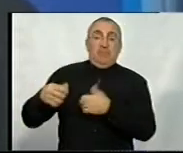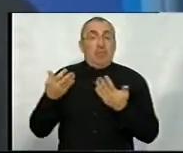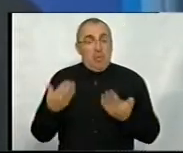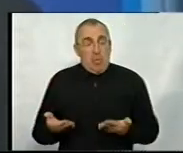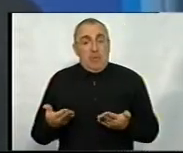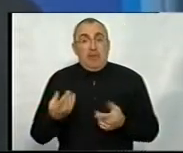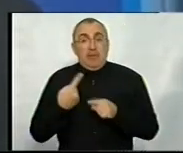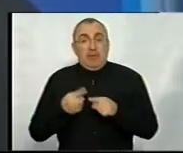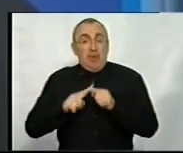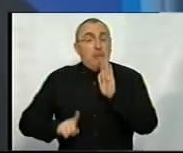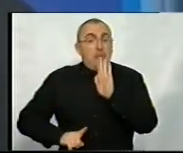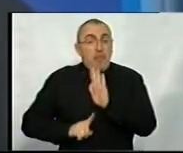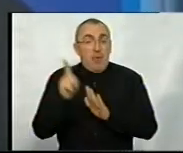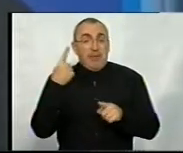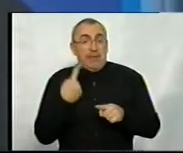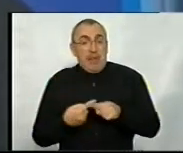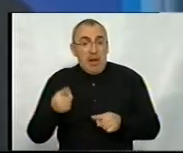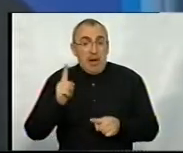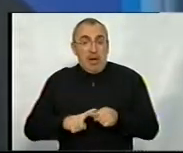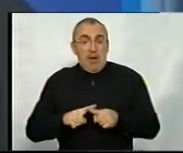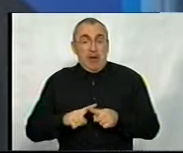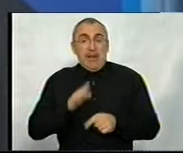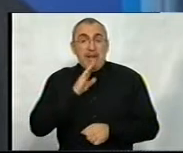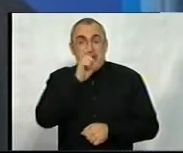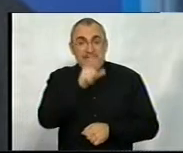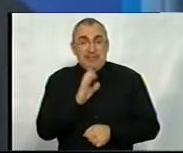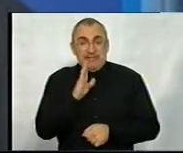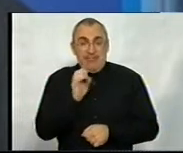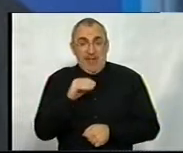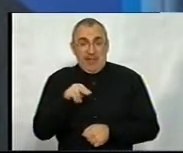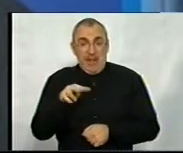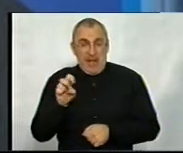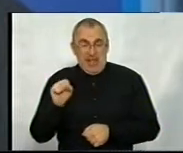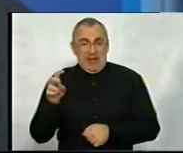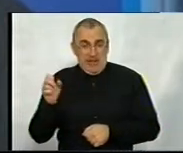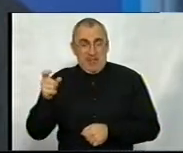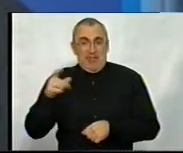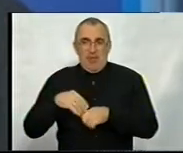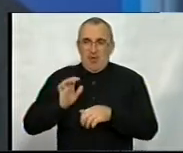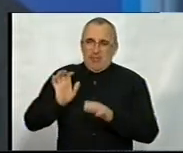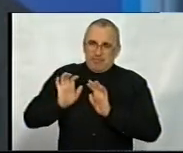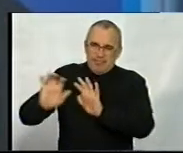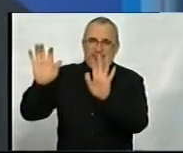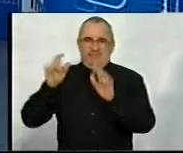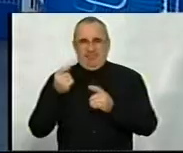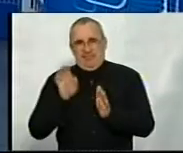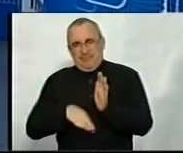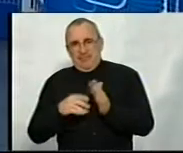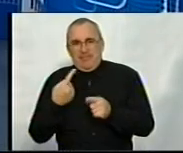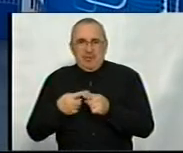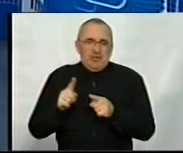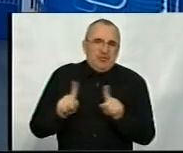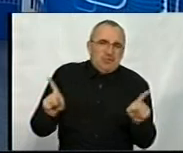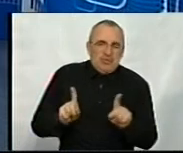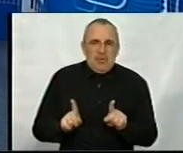ось саме починаючи з таких, навіть Світлана нам вказала, що це починалося з штовхонини незначної, чи з